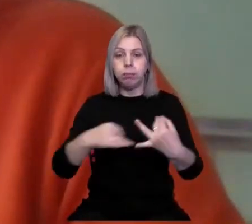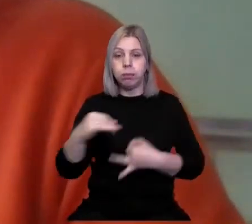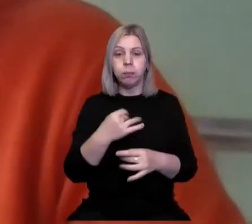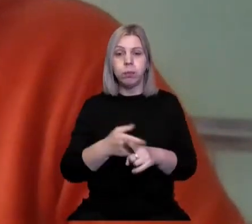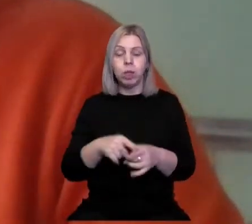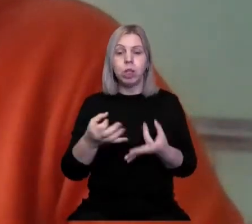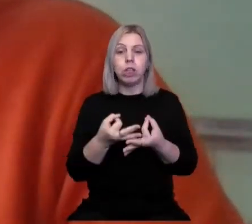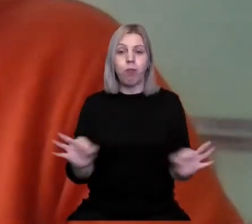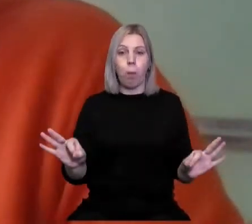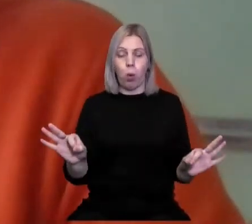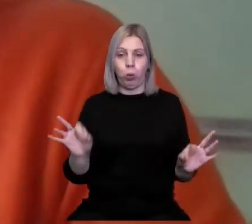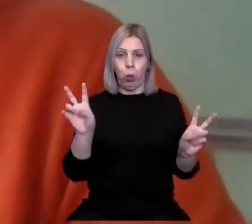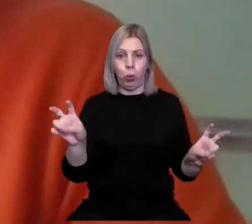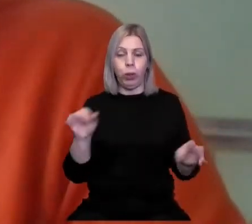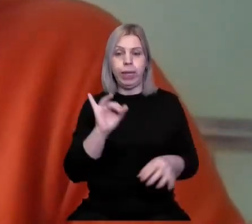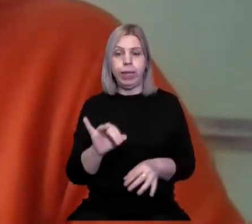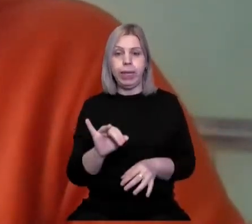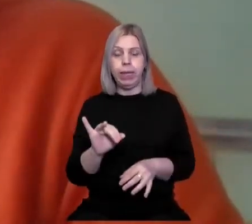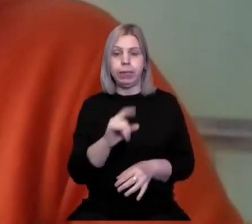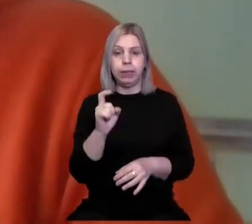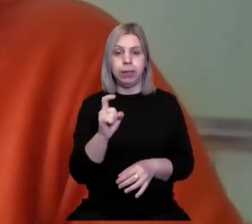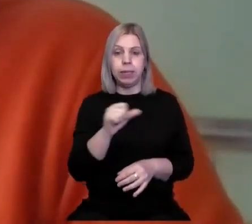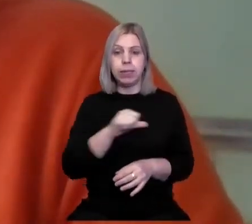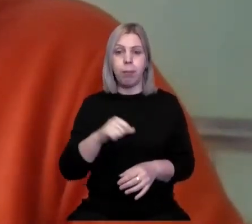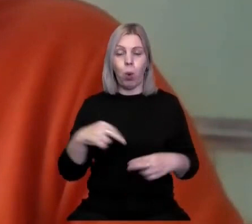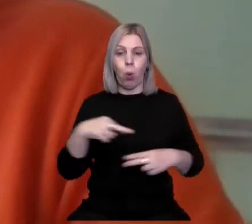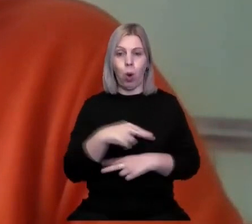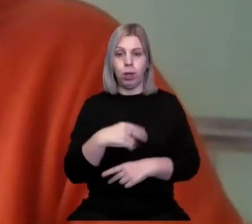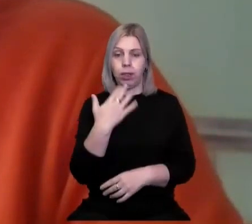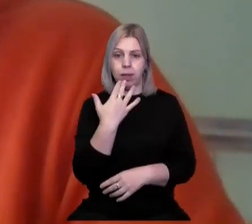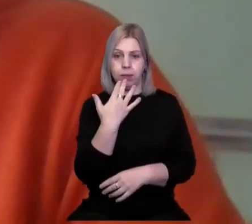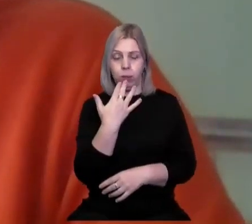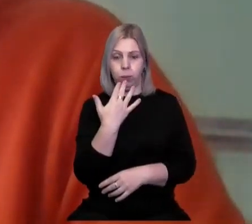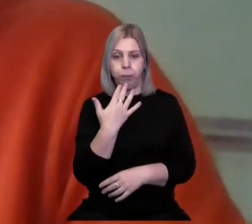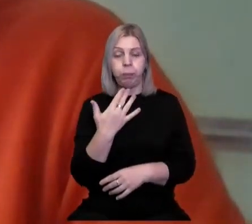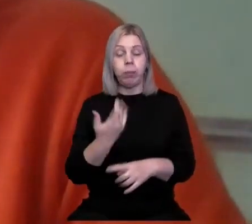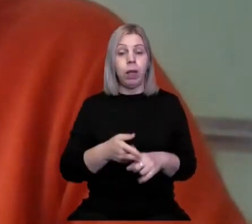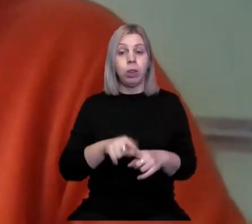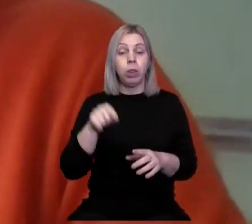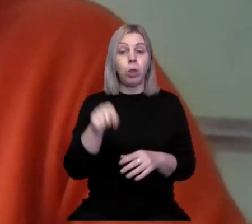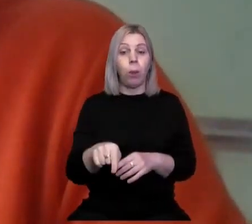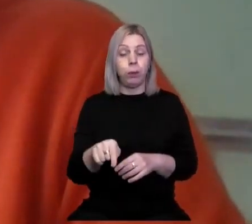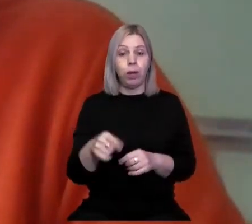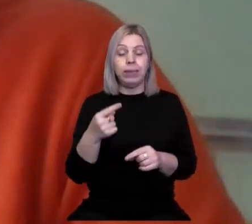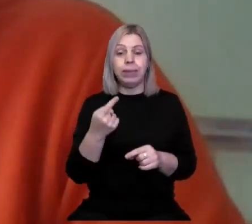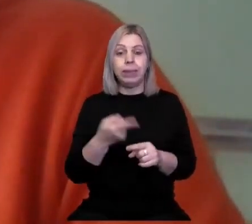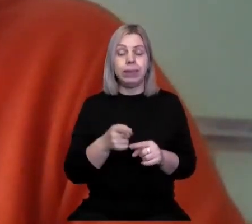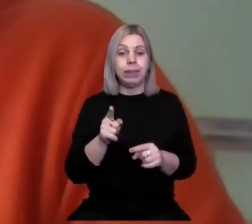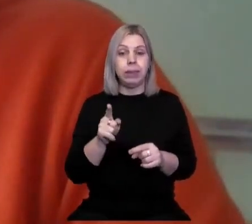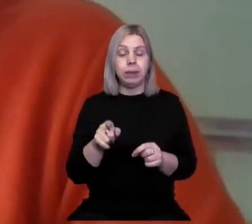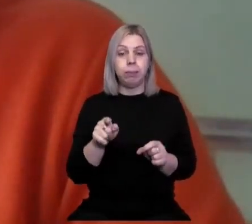свободою і з самою угорською нацією. Тобто це